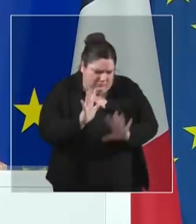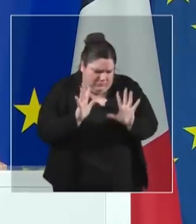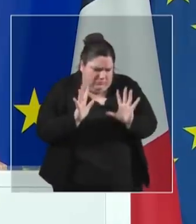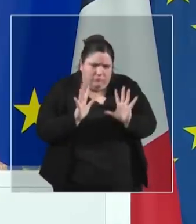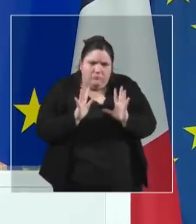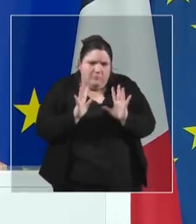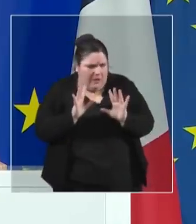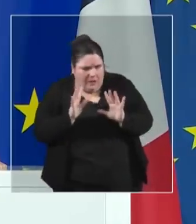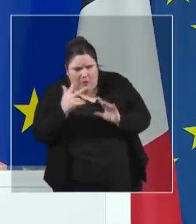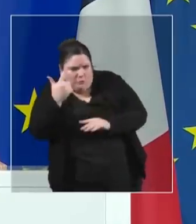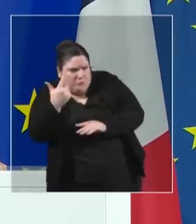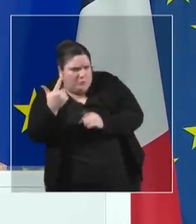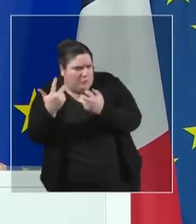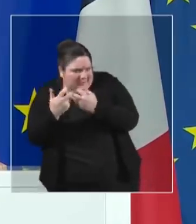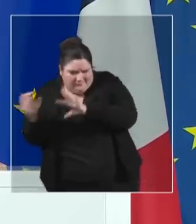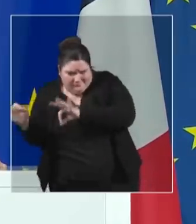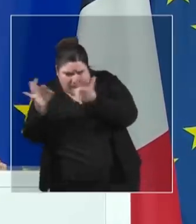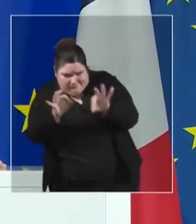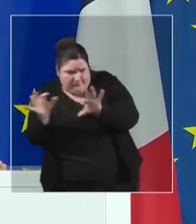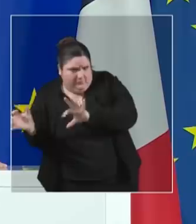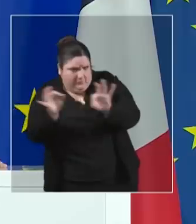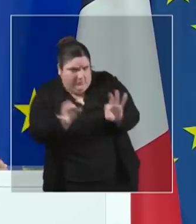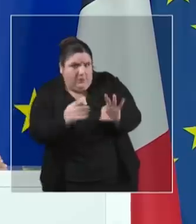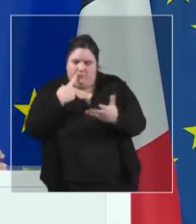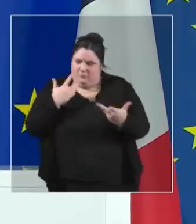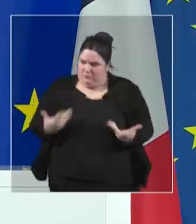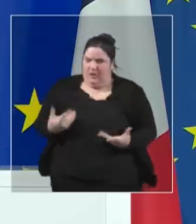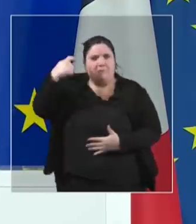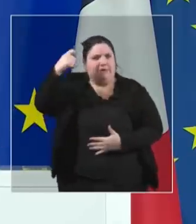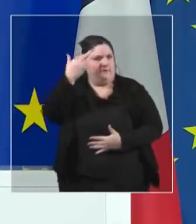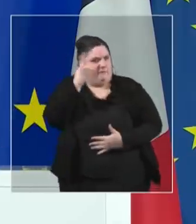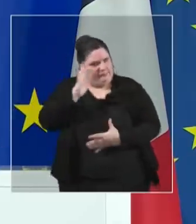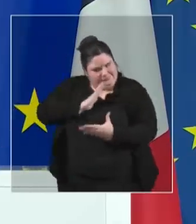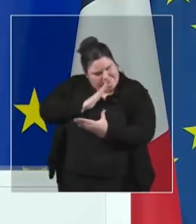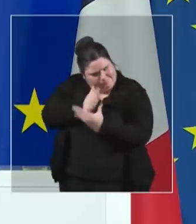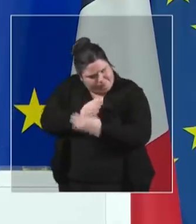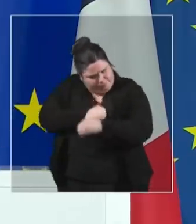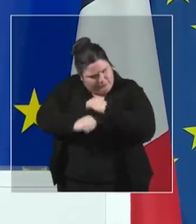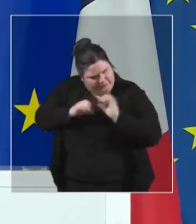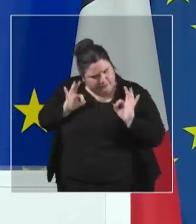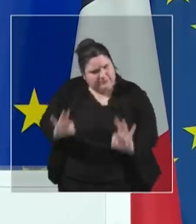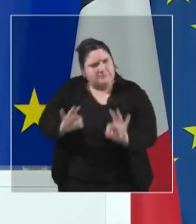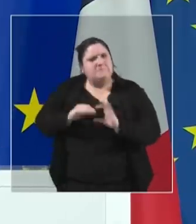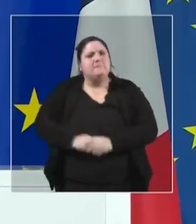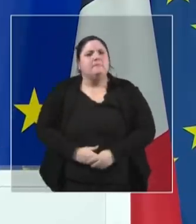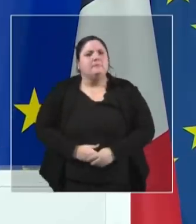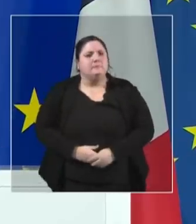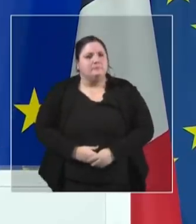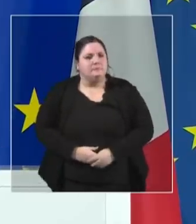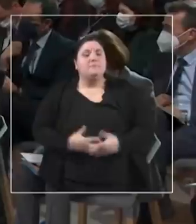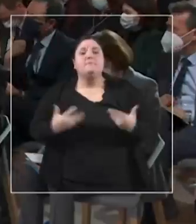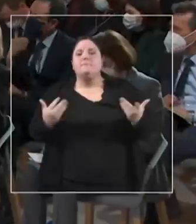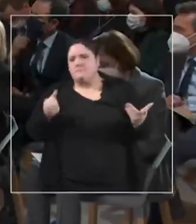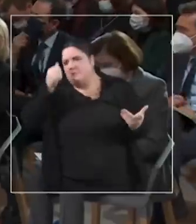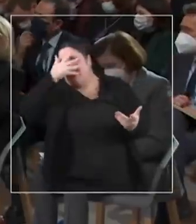donneront lieu à des initiatives sous présidence française structurantes. Depuis le début de mon mandat, j'ai fait de la relation avec l'Afrique